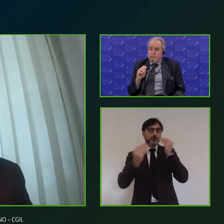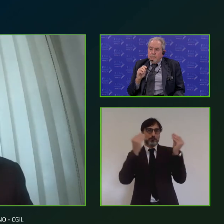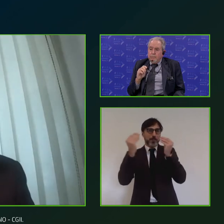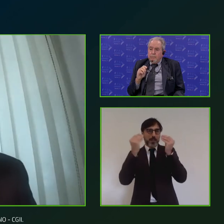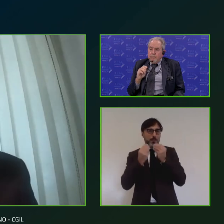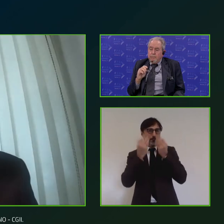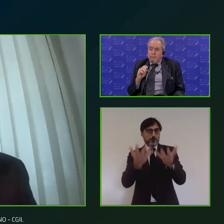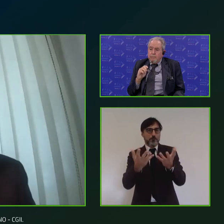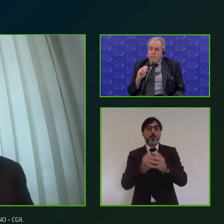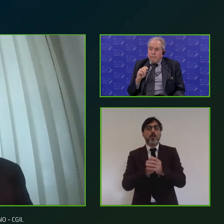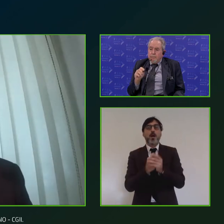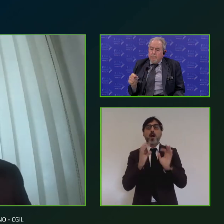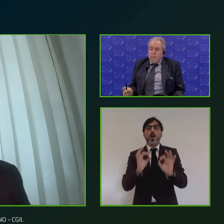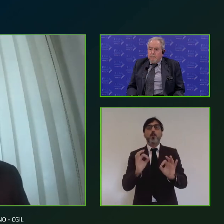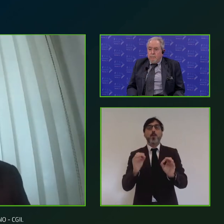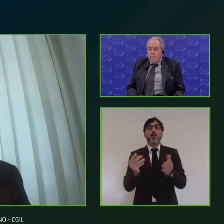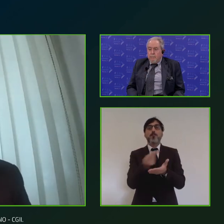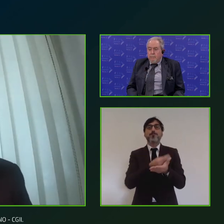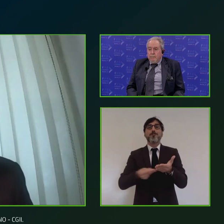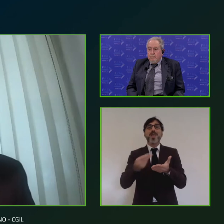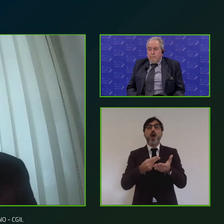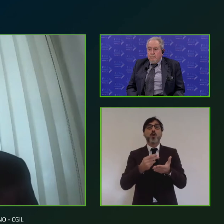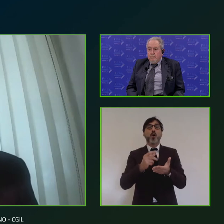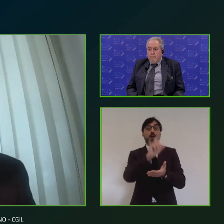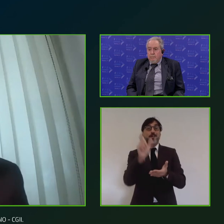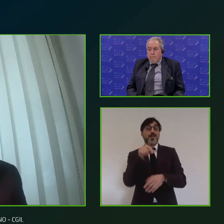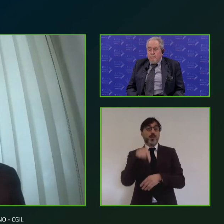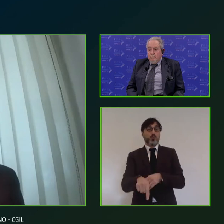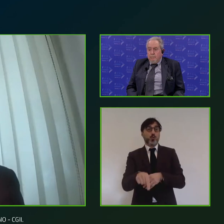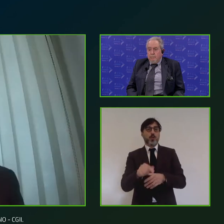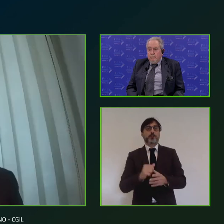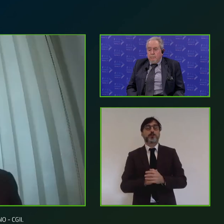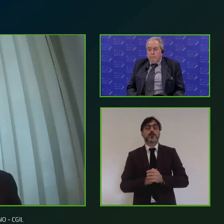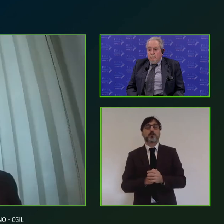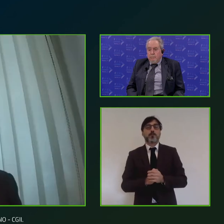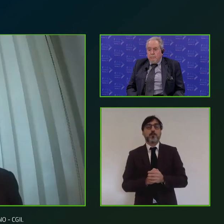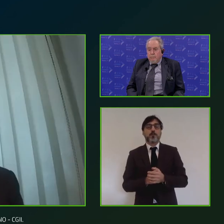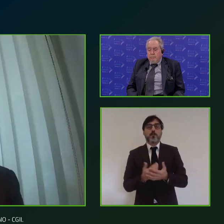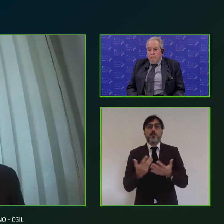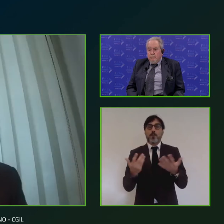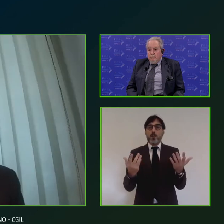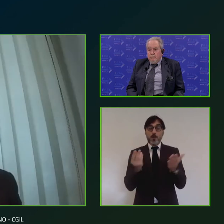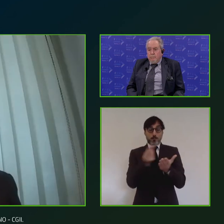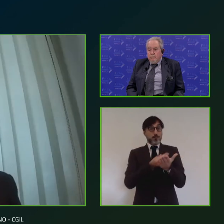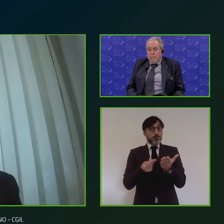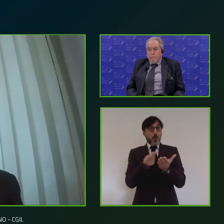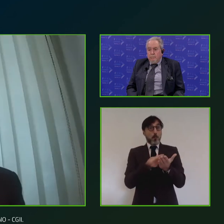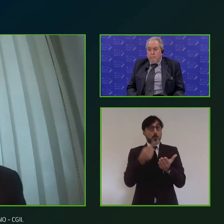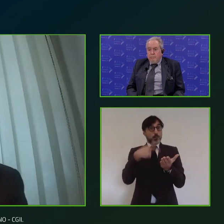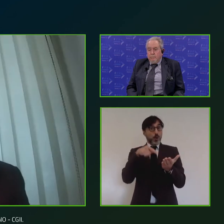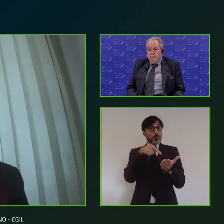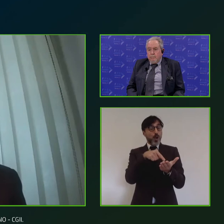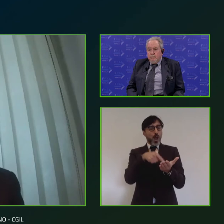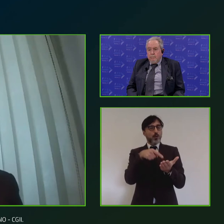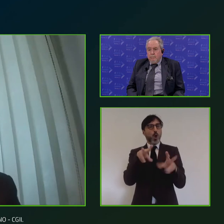e che riguarda appunto il piano sud dove diciamo gran parte di questo progetto di questa